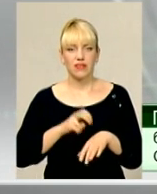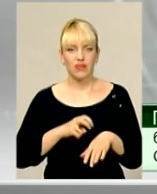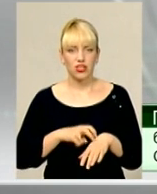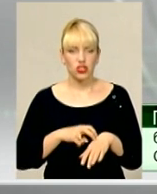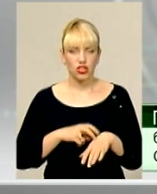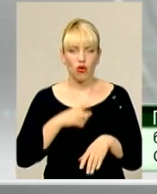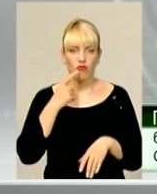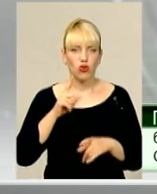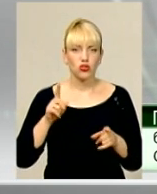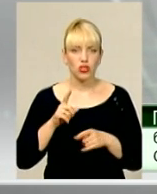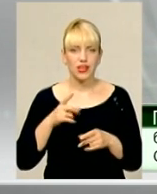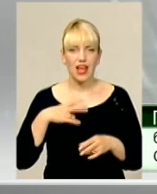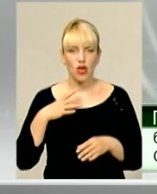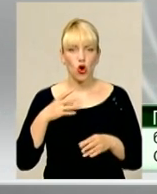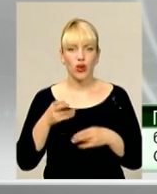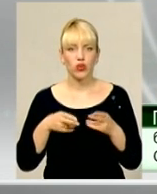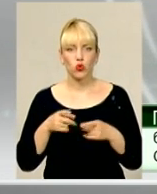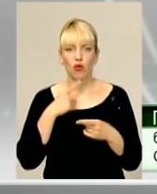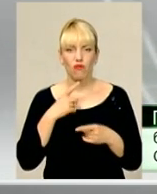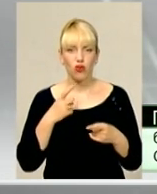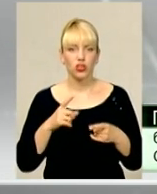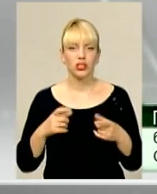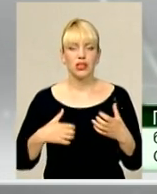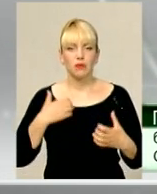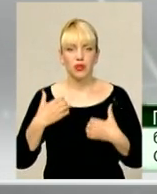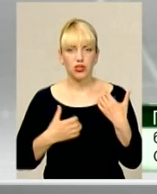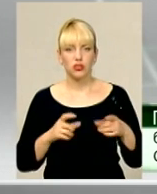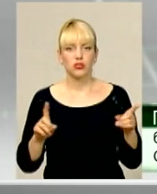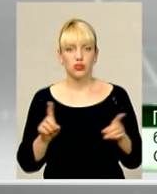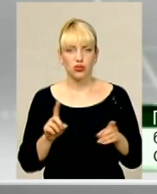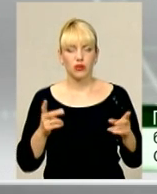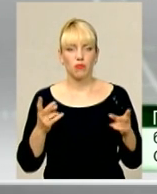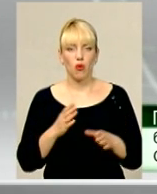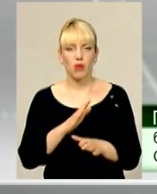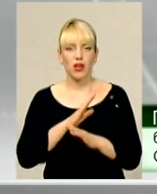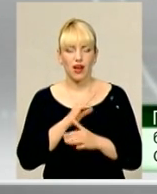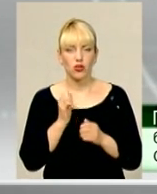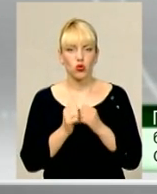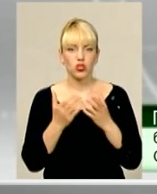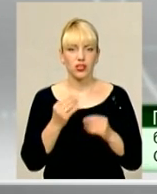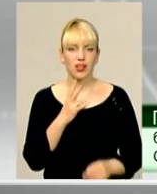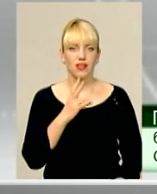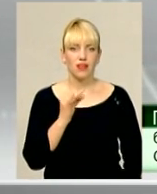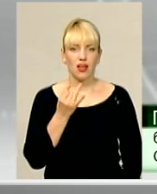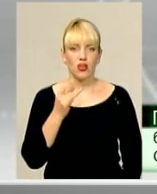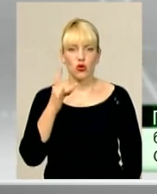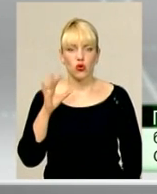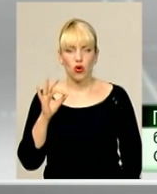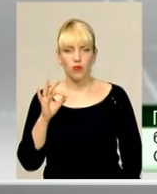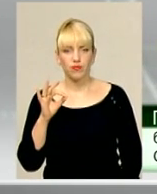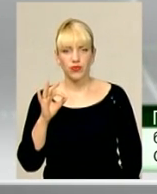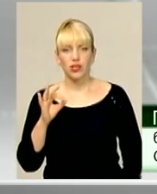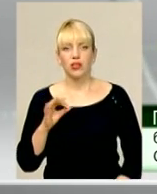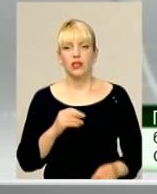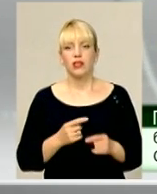це важливо. Нейрохірурги б'ють у звони, в сполох б'ють, що помирають кожен день в корі головного мозга